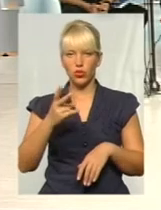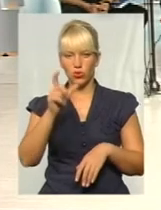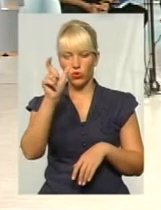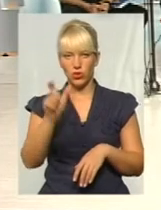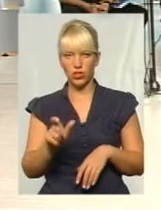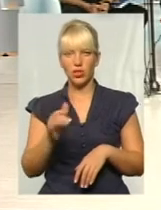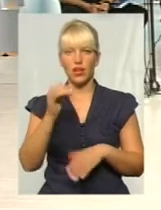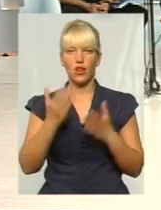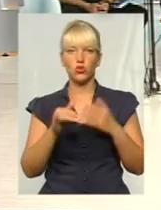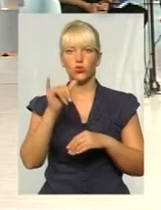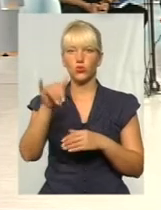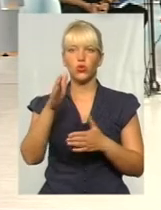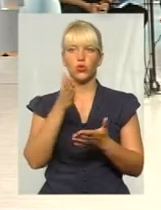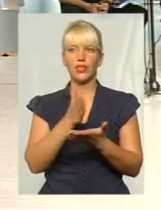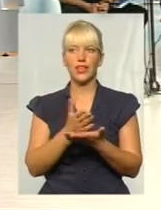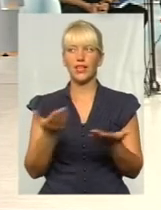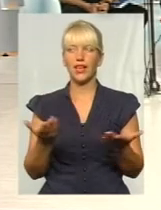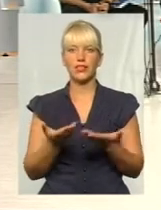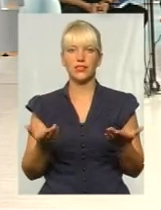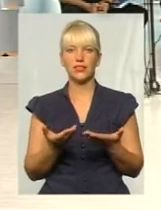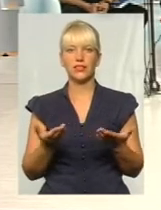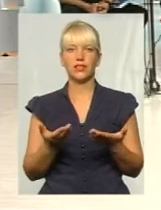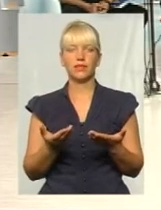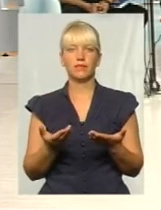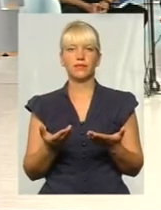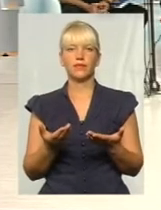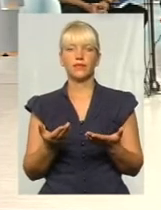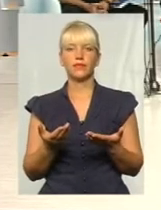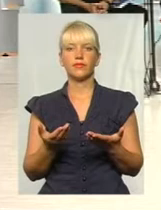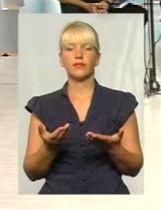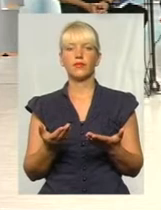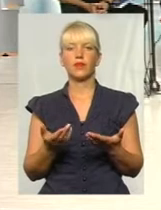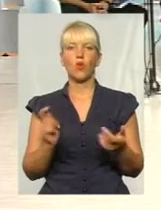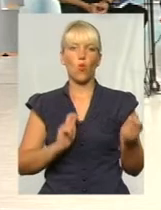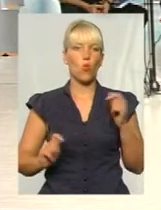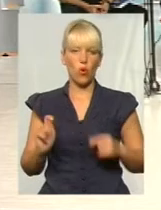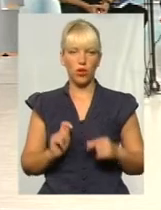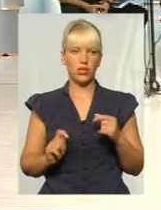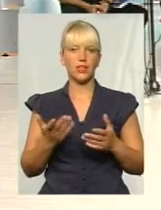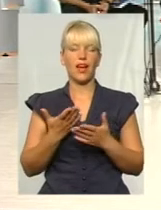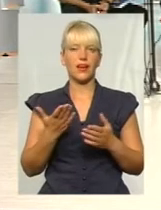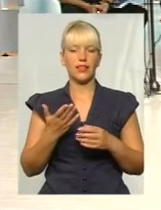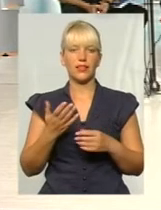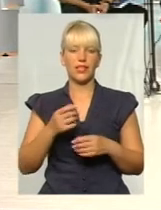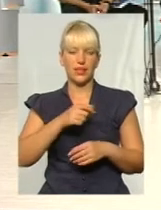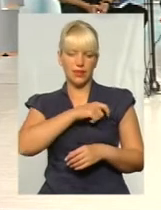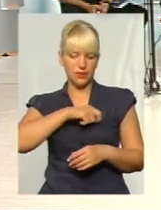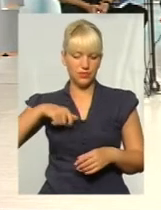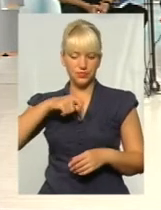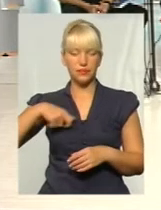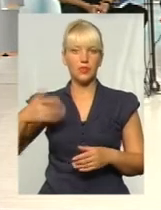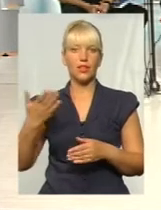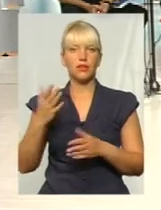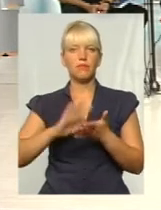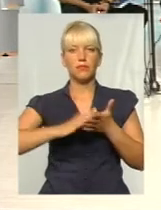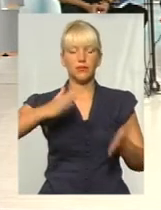в нього є якісь одежа, яка відбиває світло. А от пішохода так